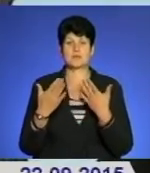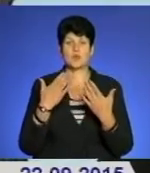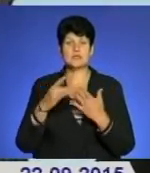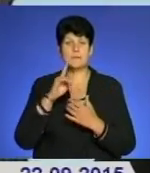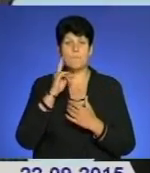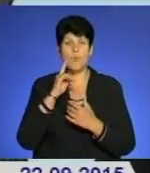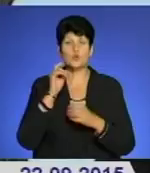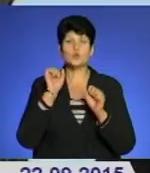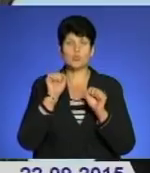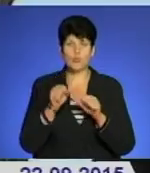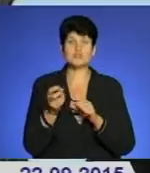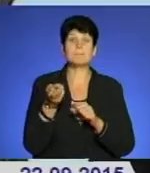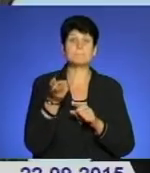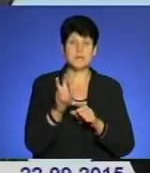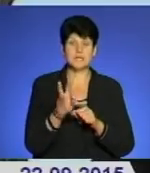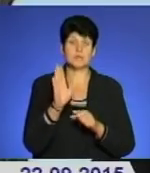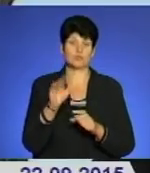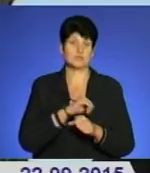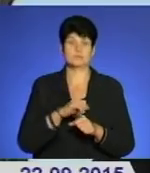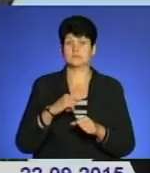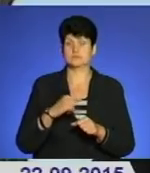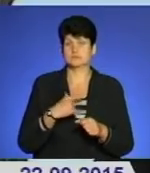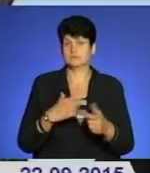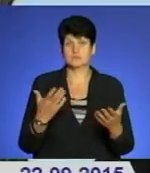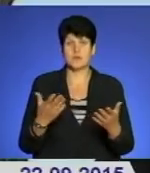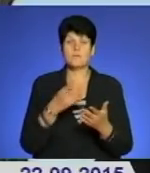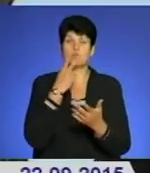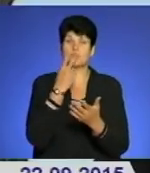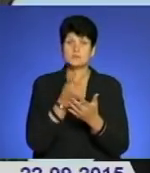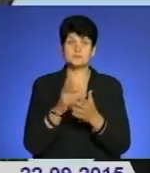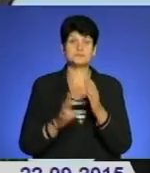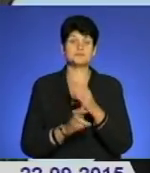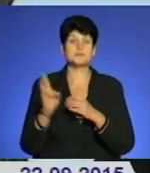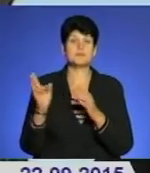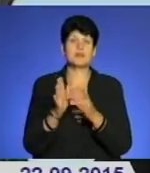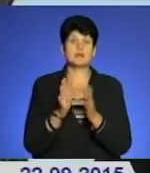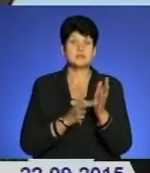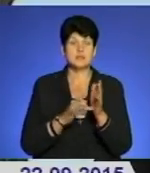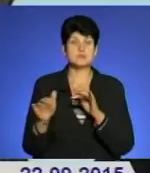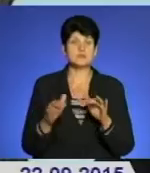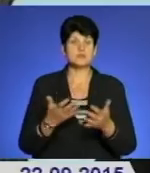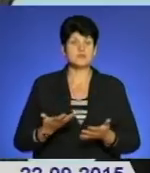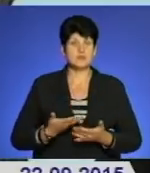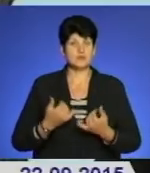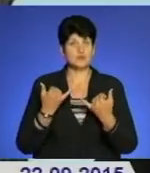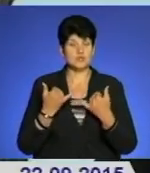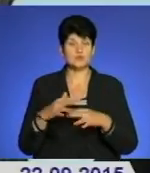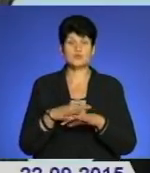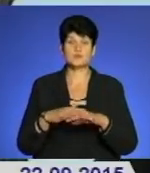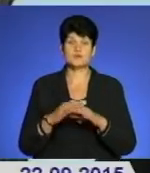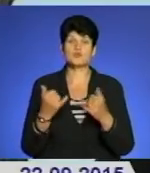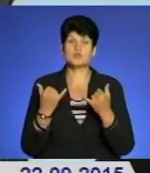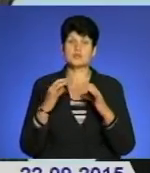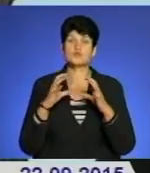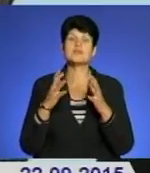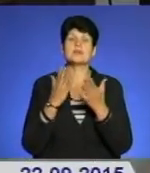молодь може прийти і бути сама собою, але показати, що християнський спосіб життя у сучасному суспільстві, у сучасному світі